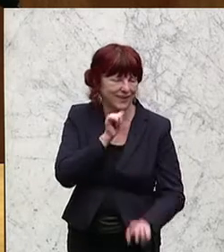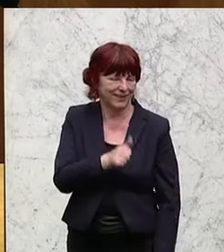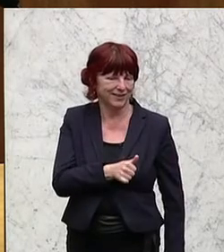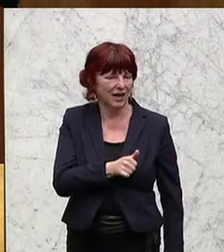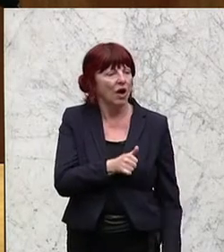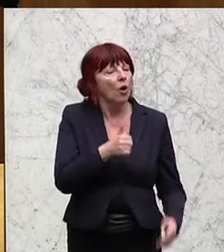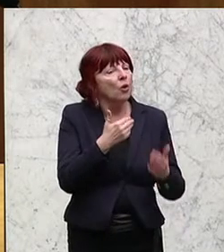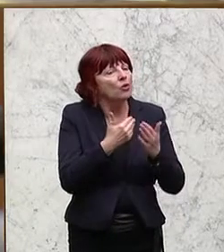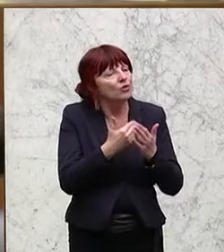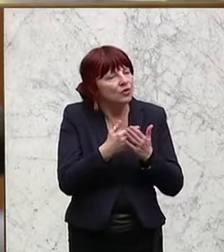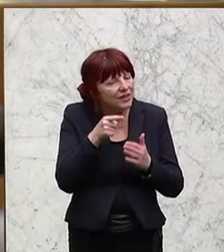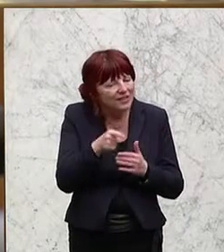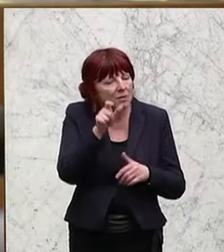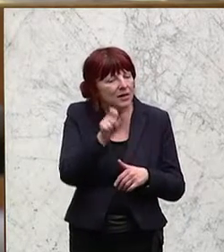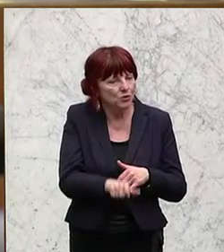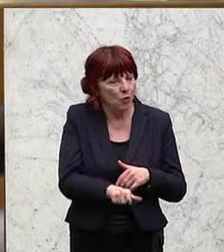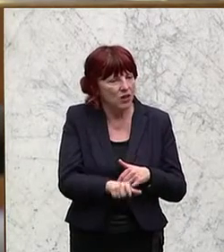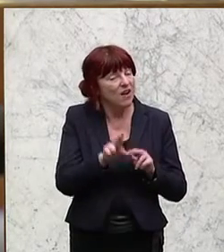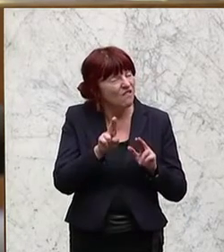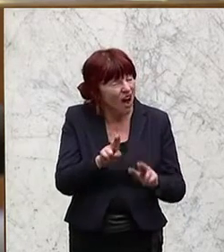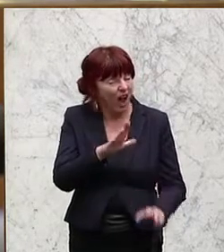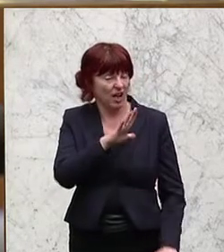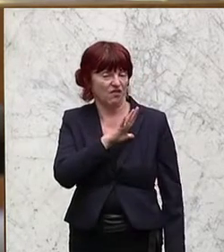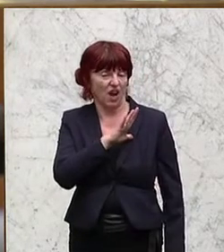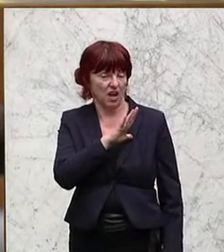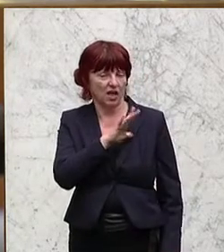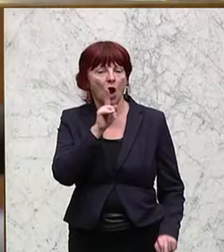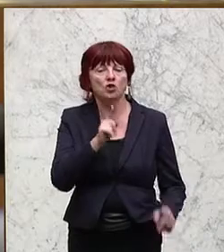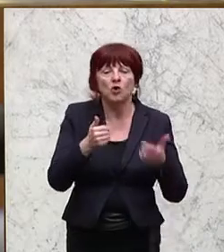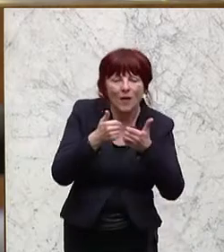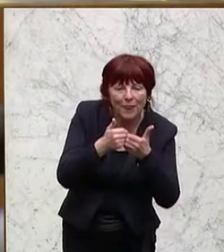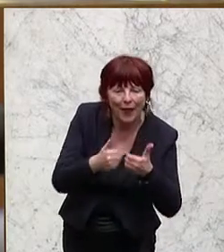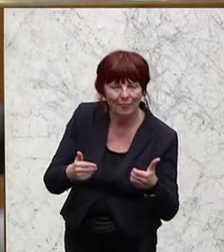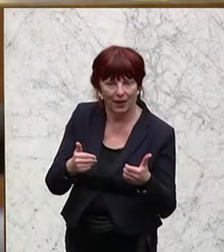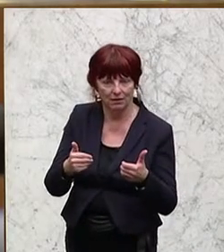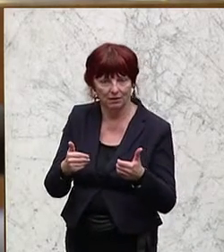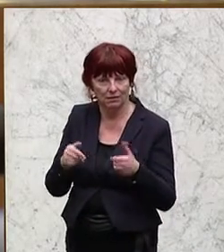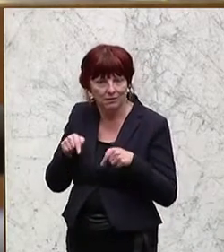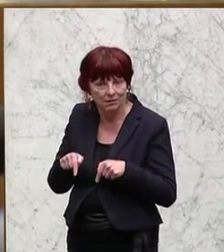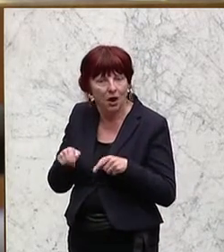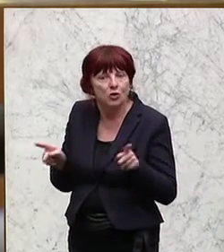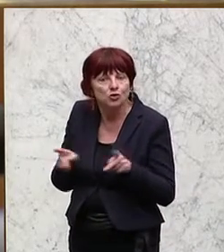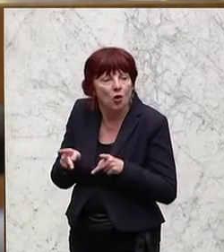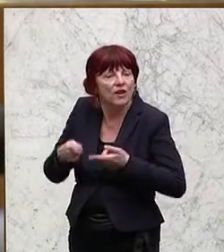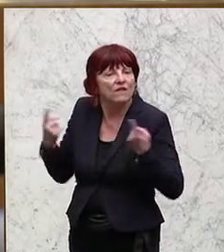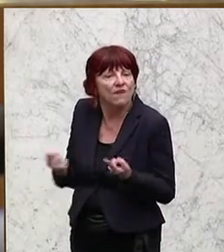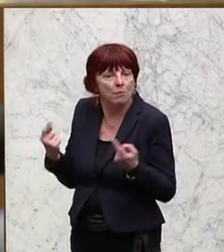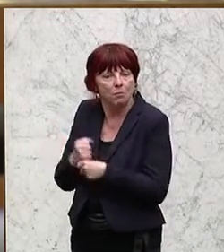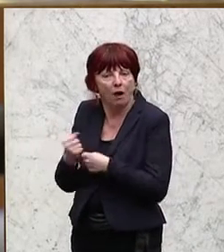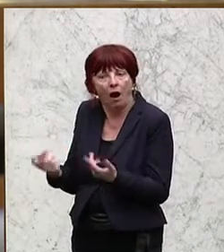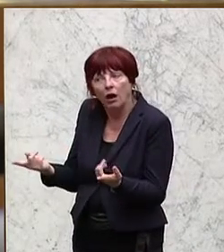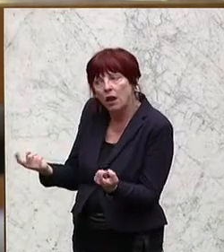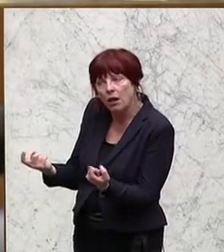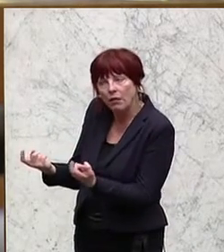in ihrem Sinn ist, diese Personen, die wirklich gefährlich sind, zu separieren, damit sie eben nicht anwerben können und die